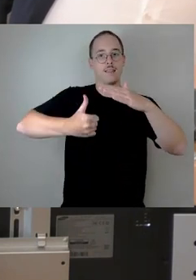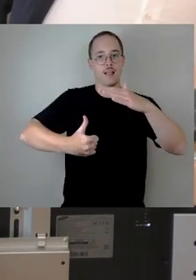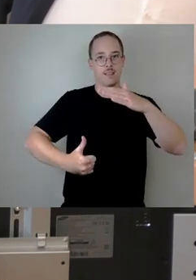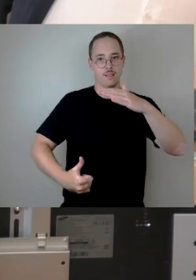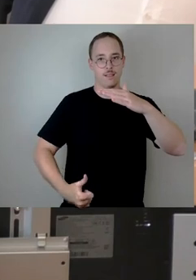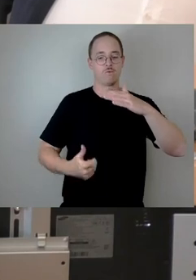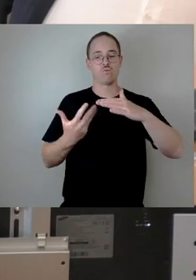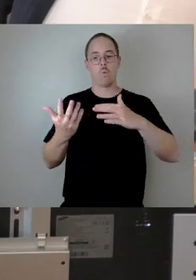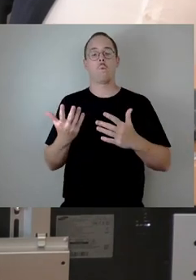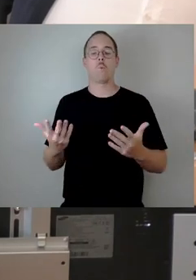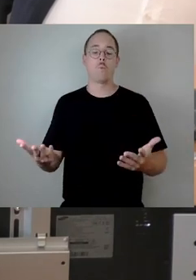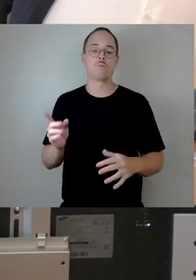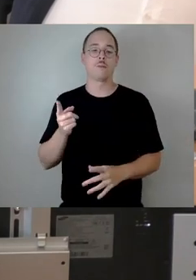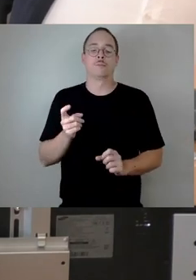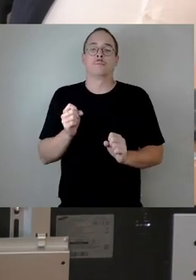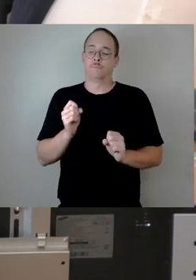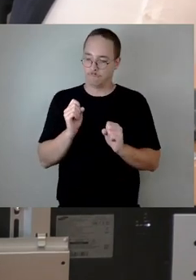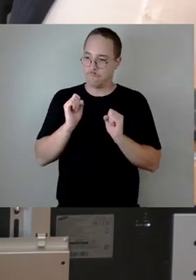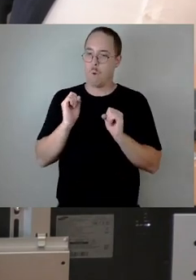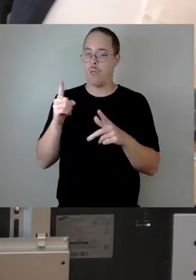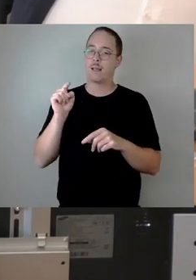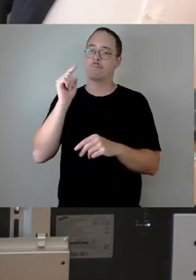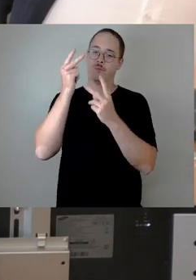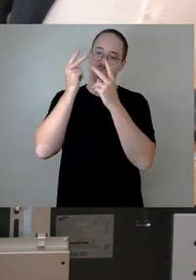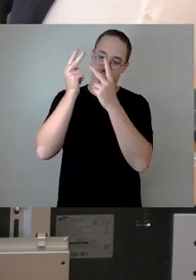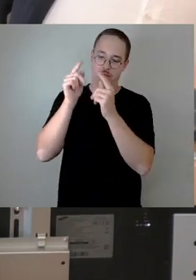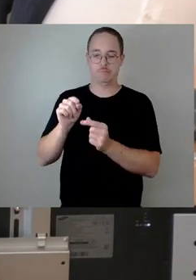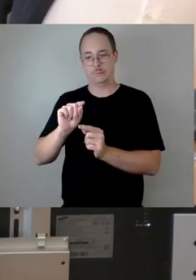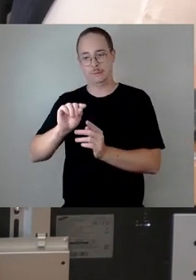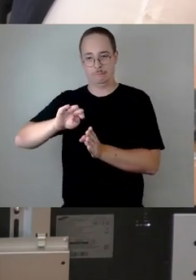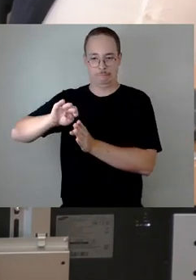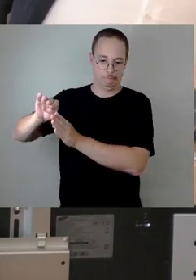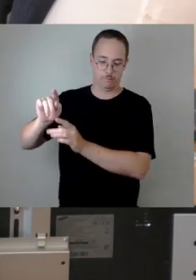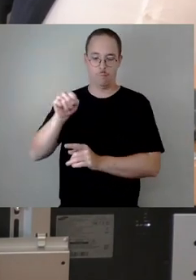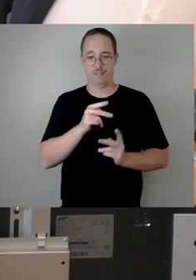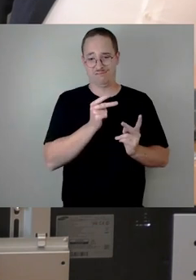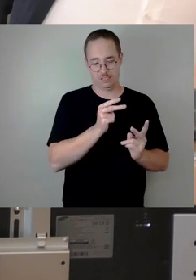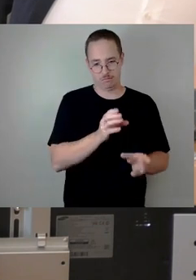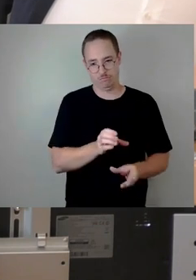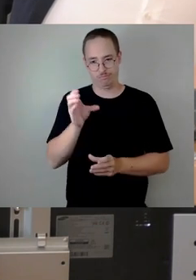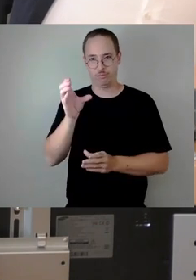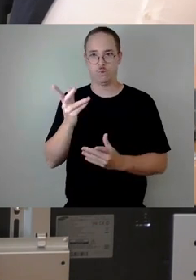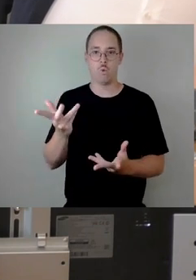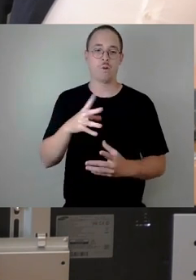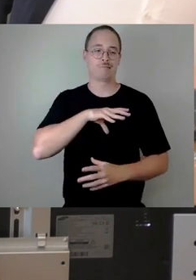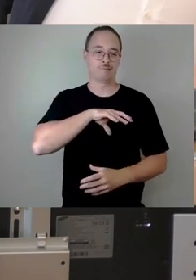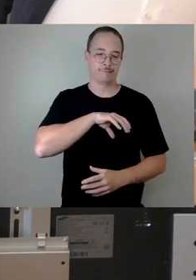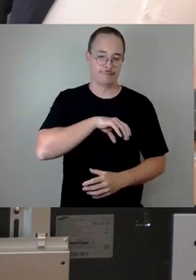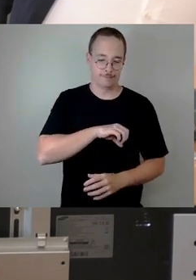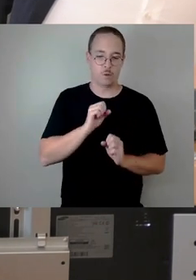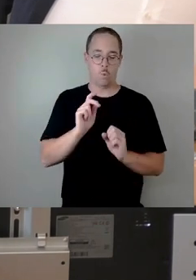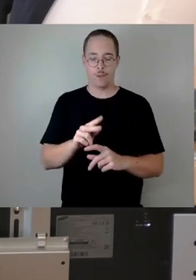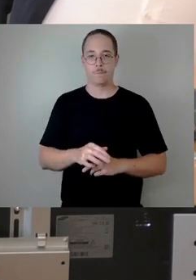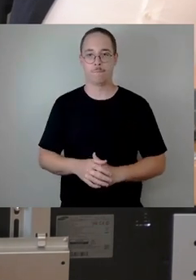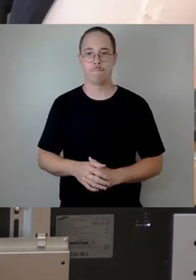Meine sehr verehrten Damen und Herren, lassen Sie mich noch einen letzten Punkt ansprechen, bevor jeder von Ihnen hier vorne auf sein